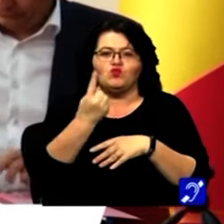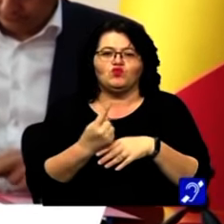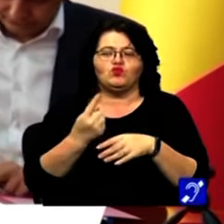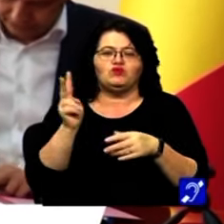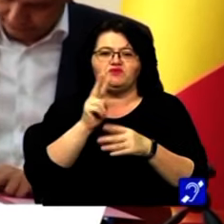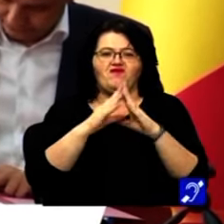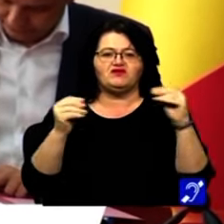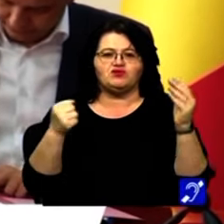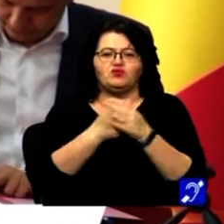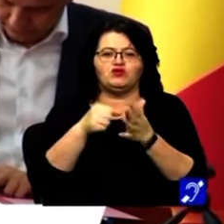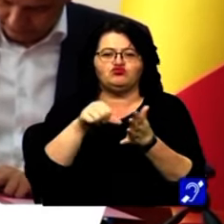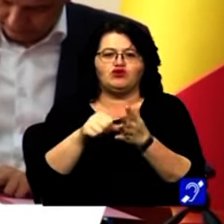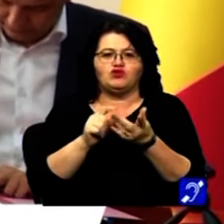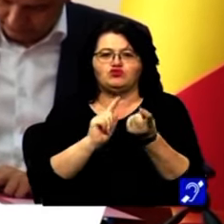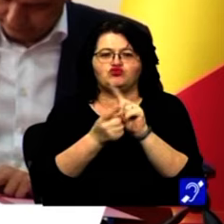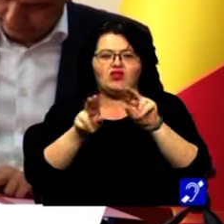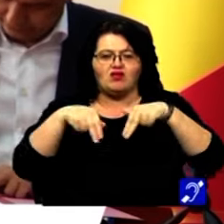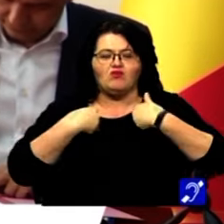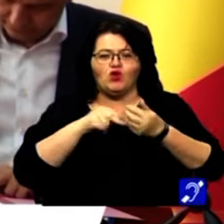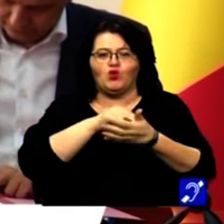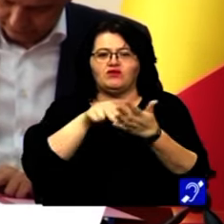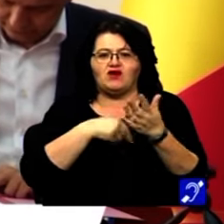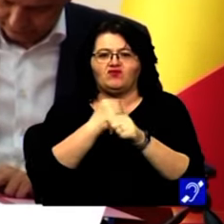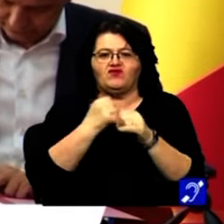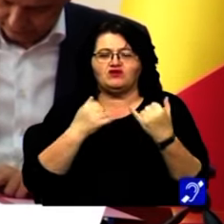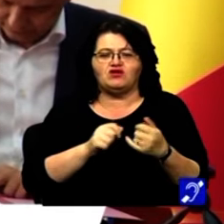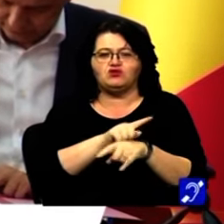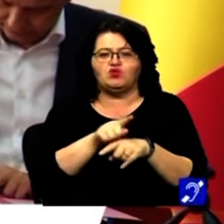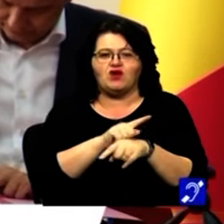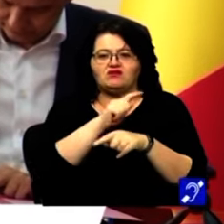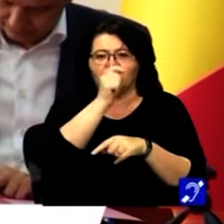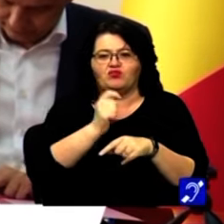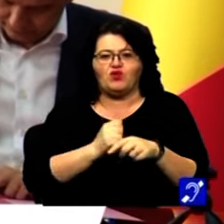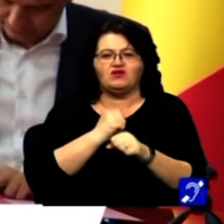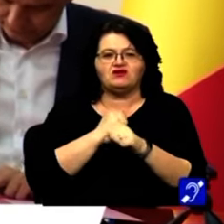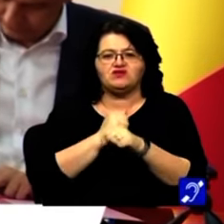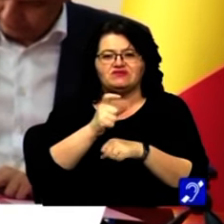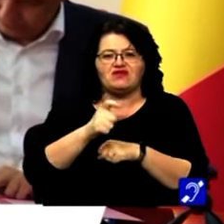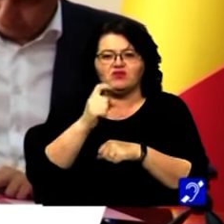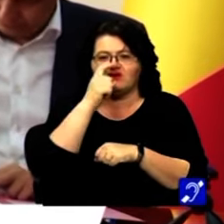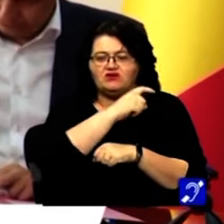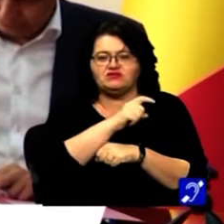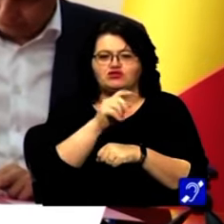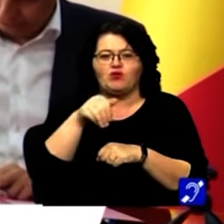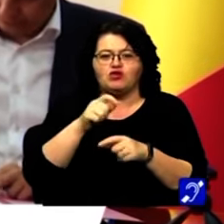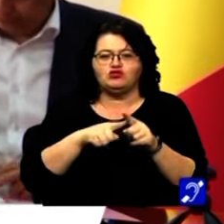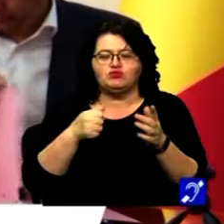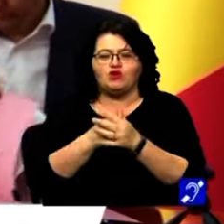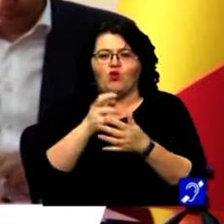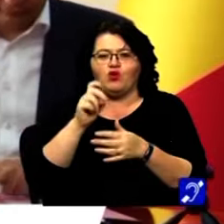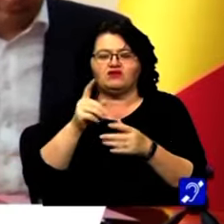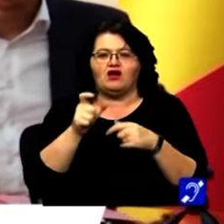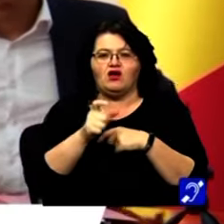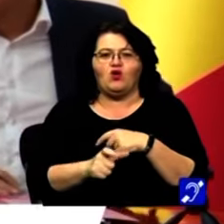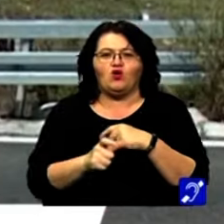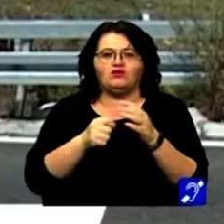dinspre vestul țării, spre centru și invers. Contractul semnat astăzi prevede că durata de proiectare și execuție a segmentului lipsă între Margina și Holdea, cunoscut